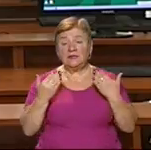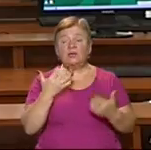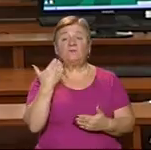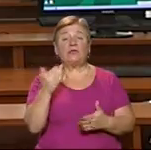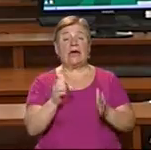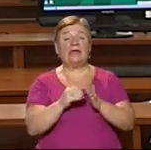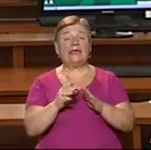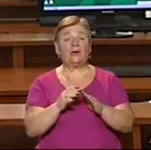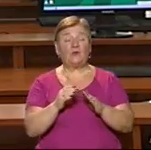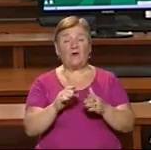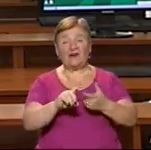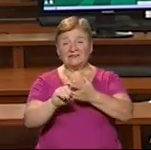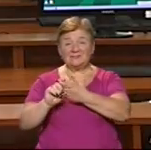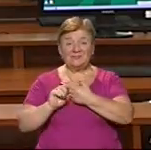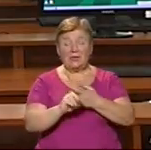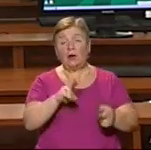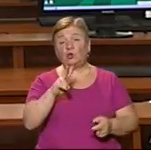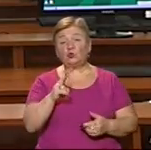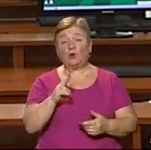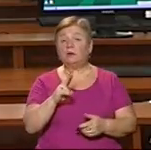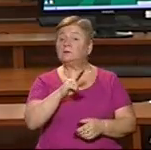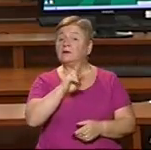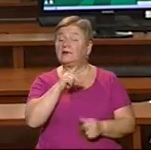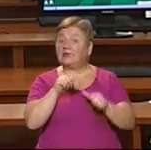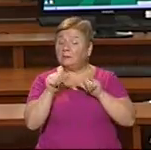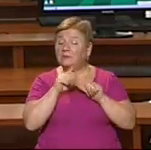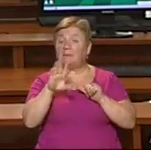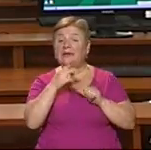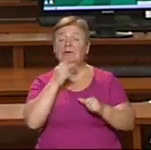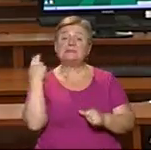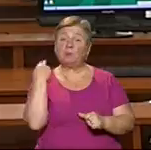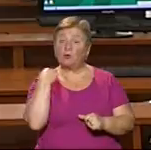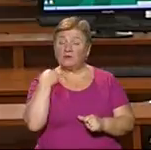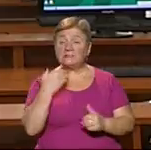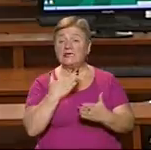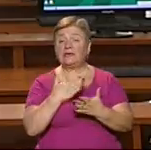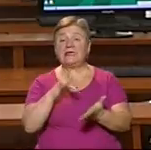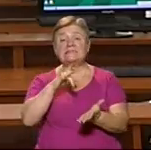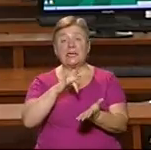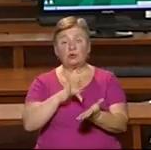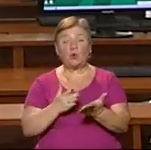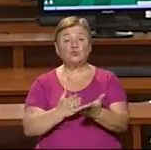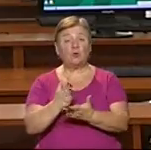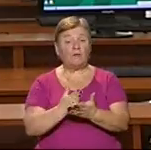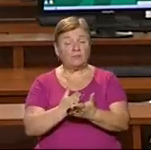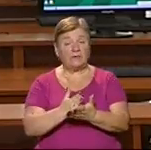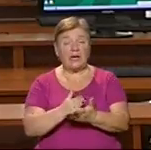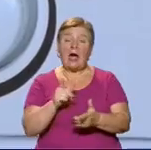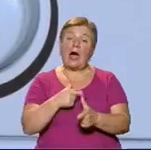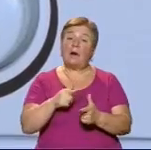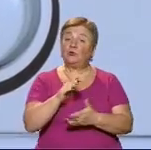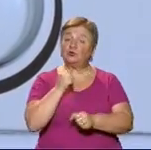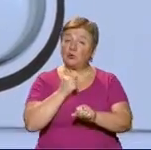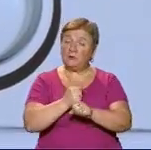енергонезалежність» можуть усі, хто не має заборгованості Для цього необхідно прийти до Центру обслуговування клієнтів або зробити